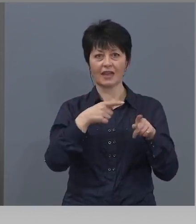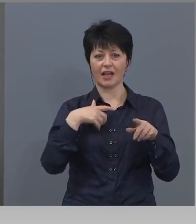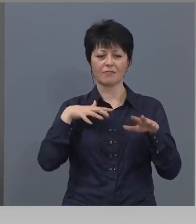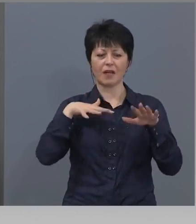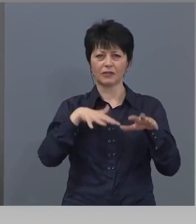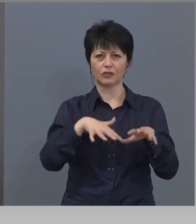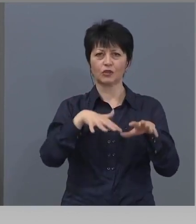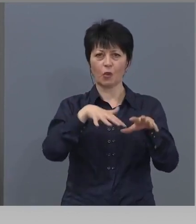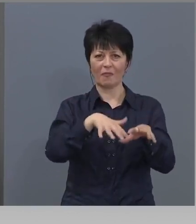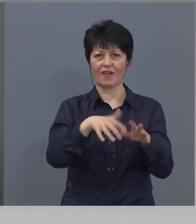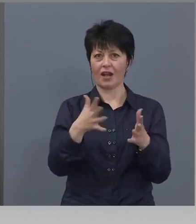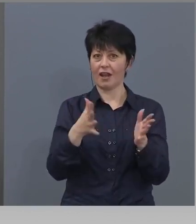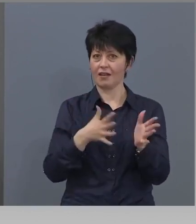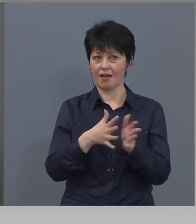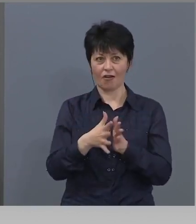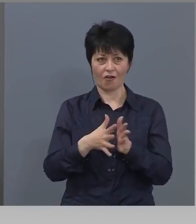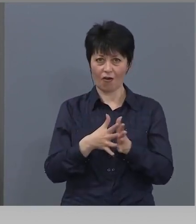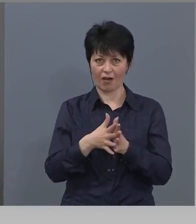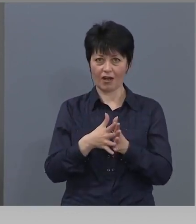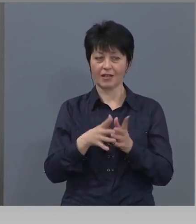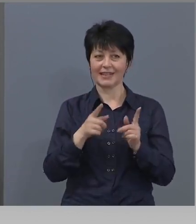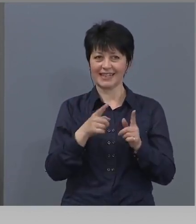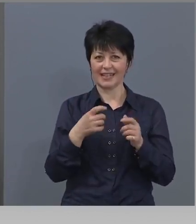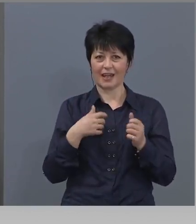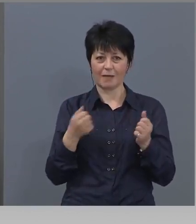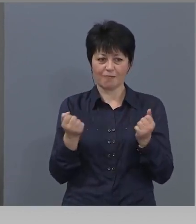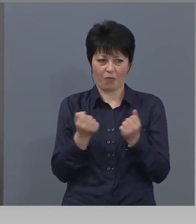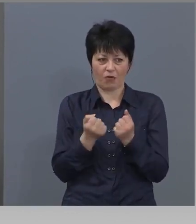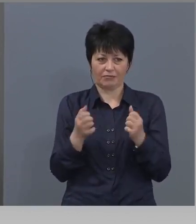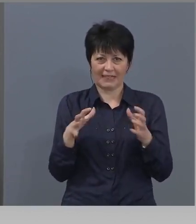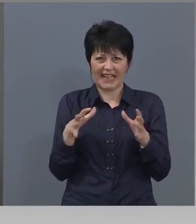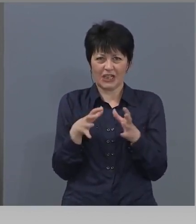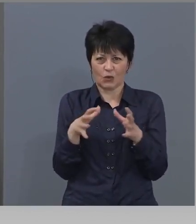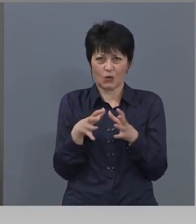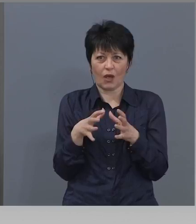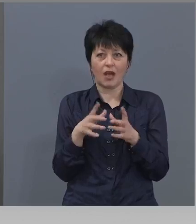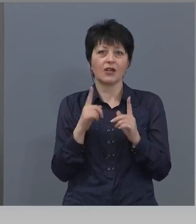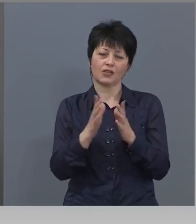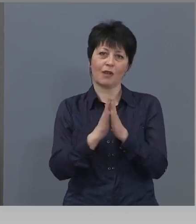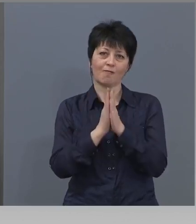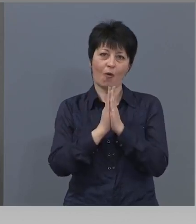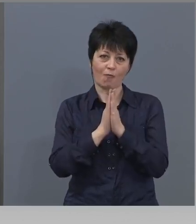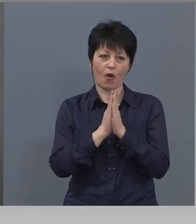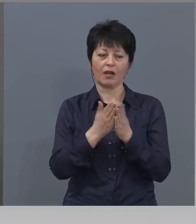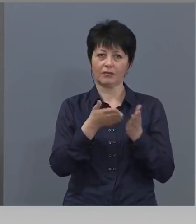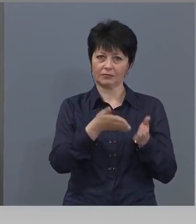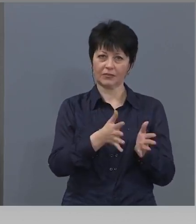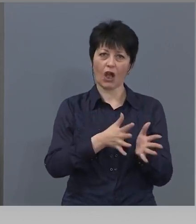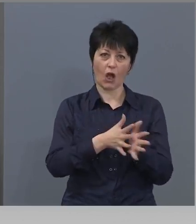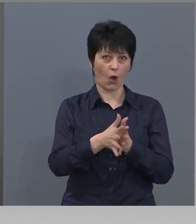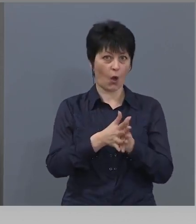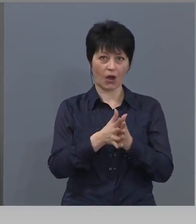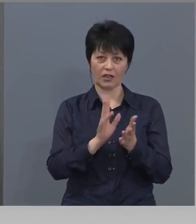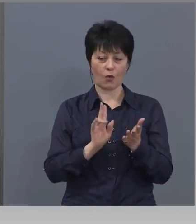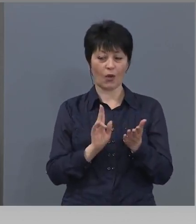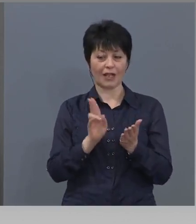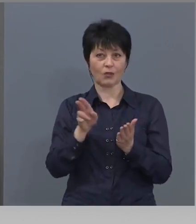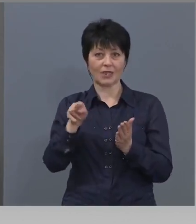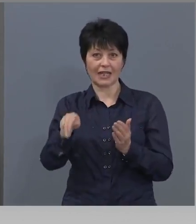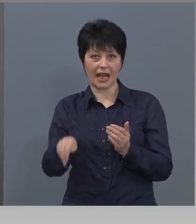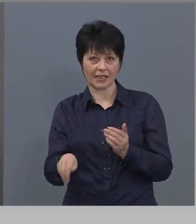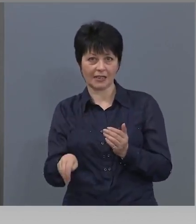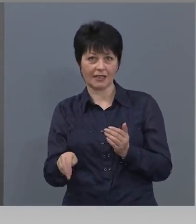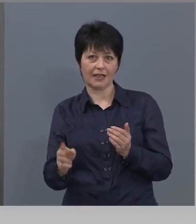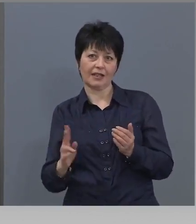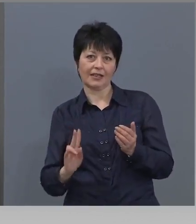е такова, че да стане по-гъсто, да го наречеме. И ще помоля тези хора долу, като слезат другите, да се